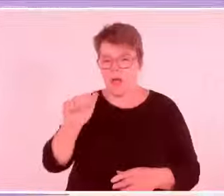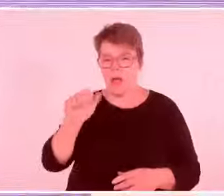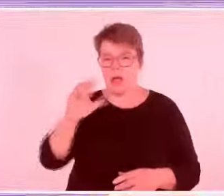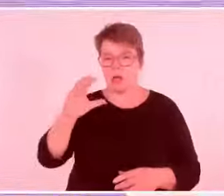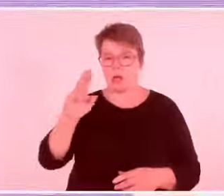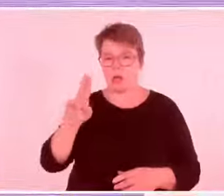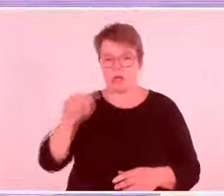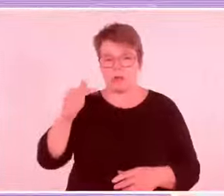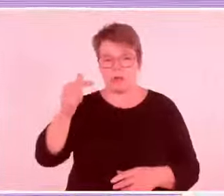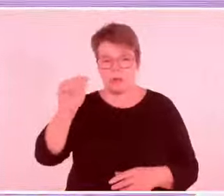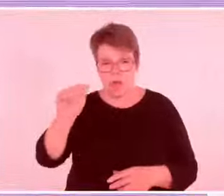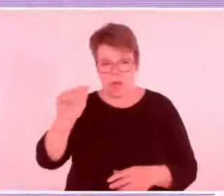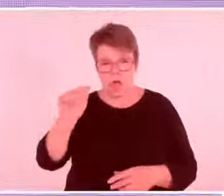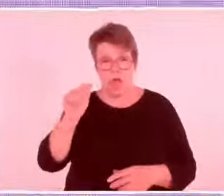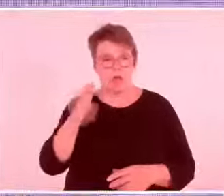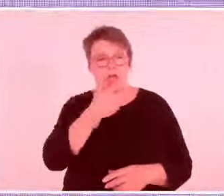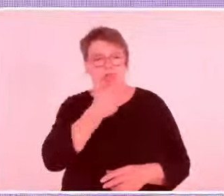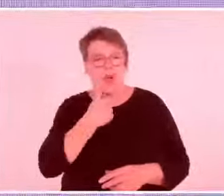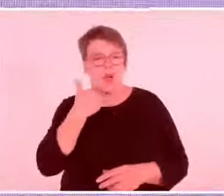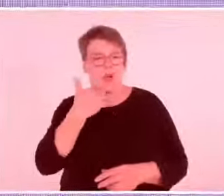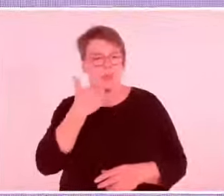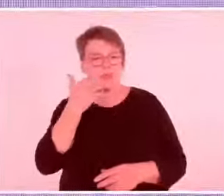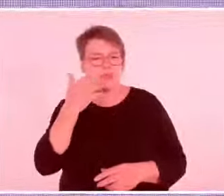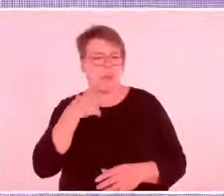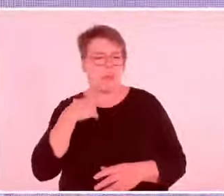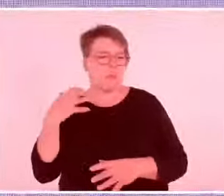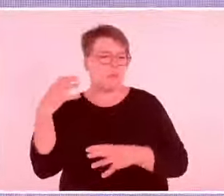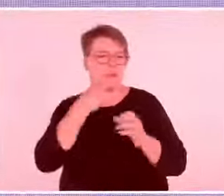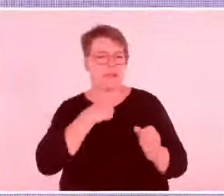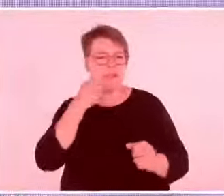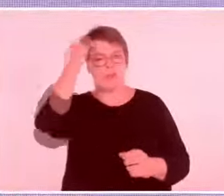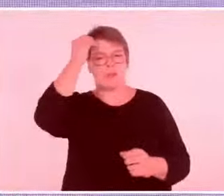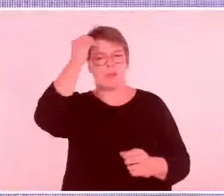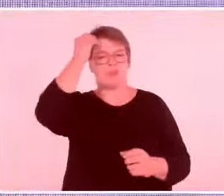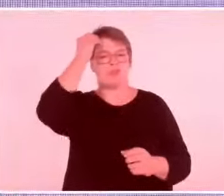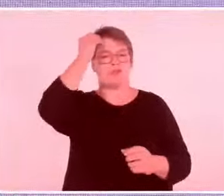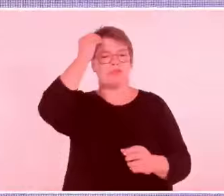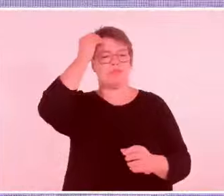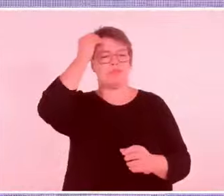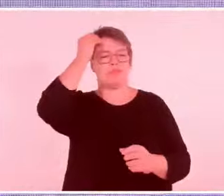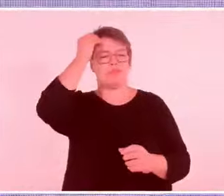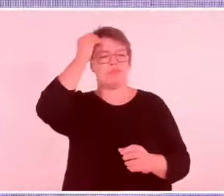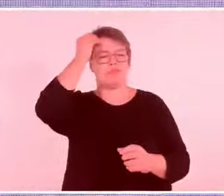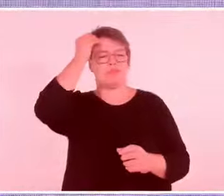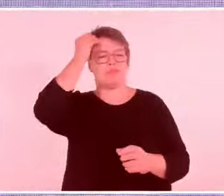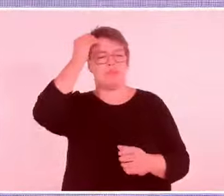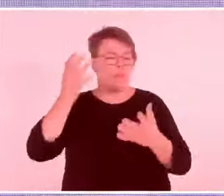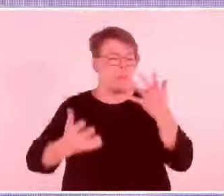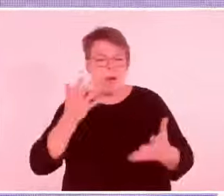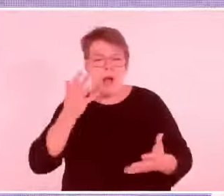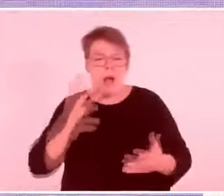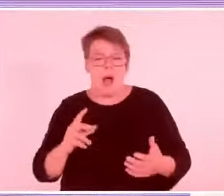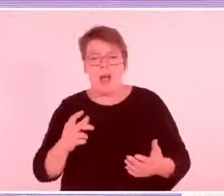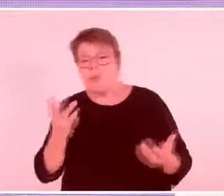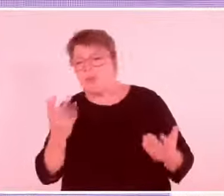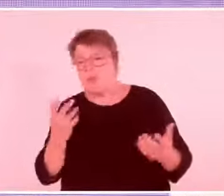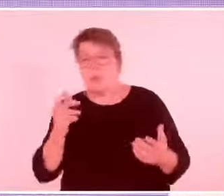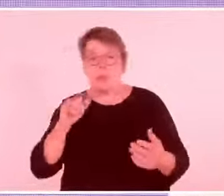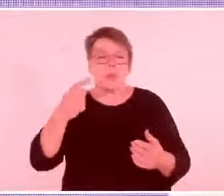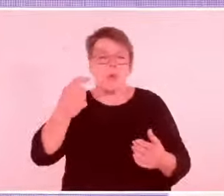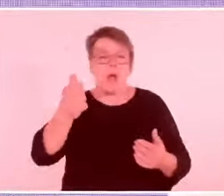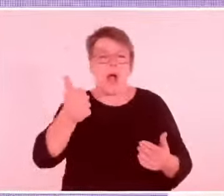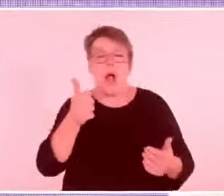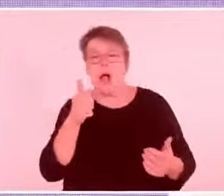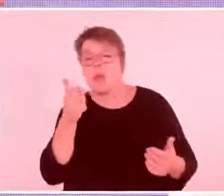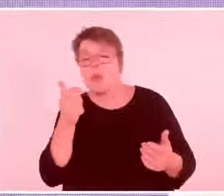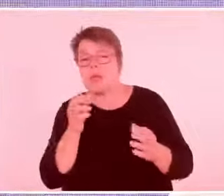Und damit kommen wir jetzt zu einem der bekanntesten Philosophen der Gegenwart. In der Rede der slowenischen Präsidentin fiel gerade das